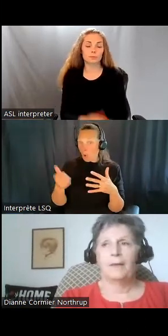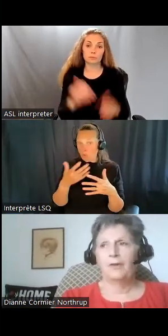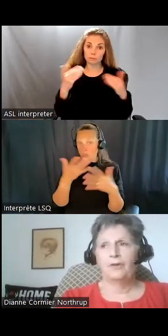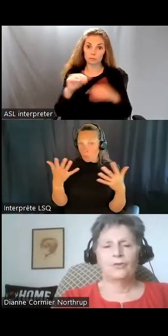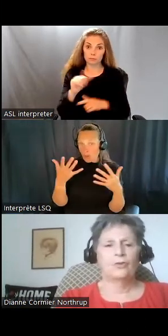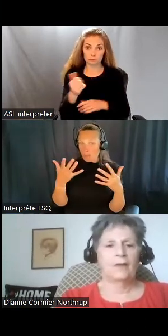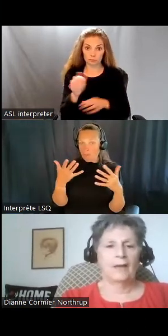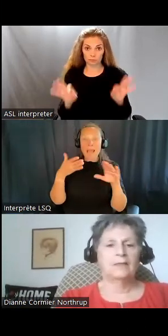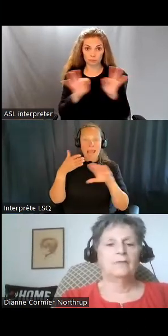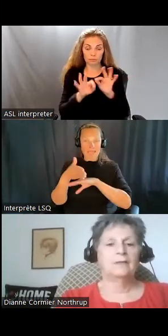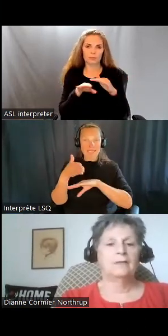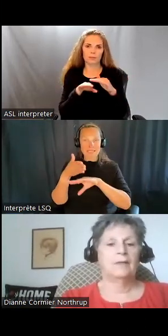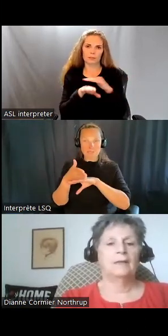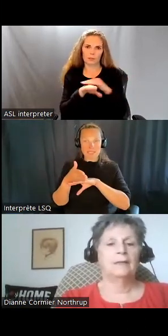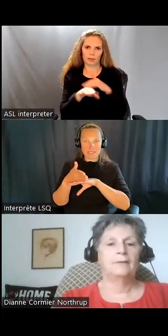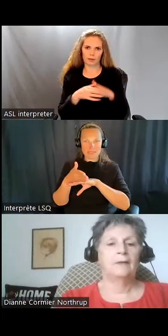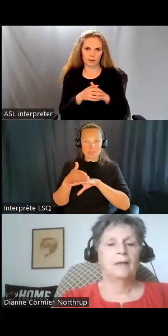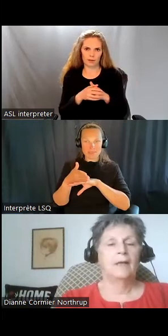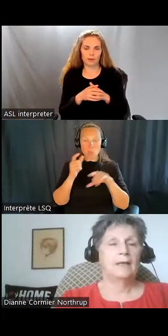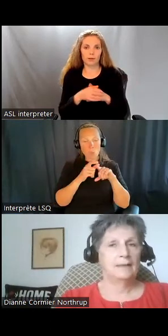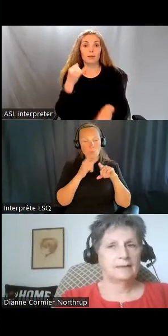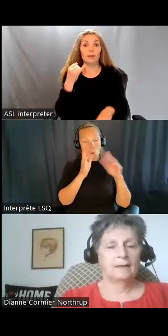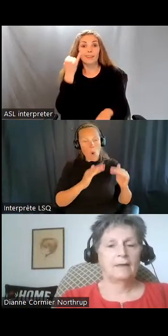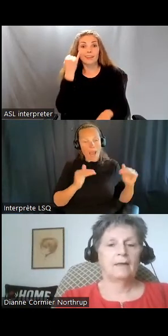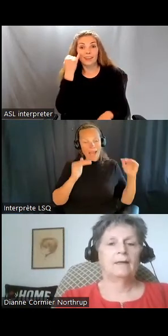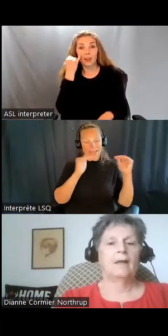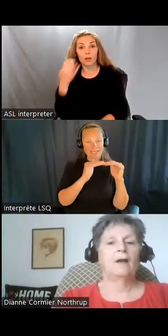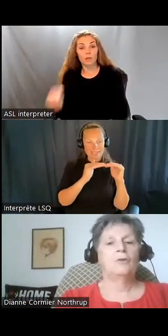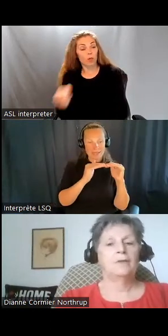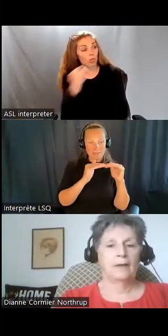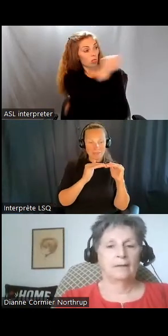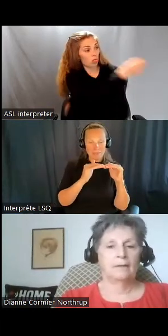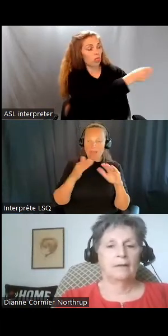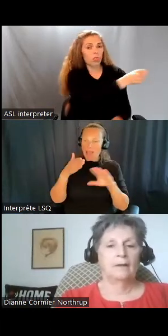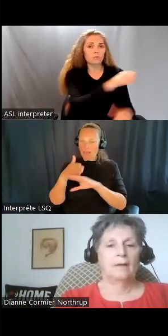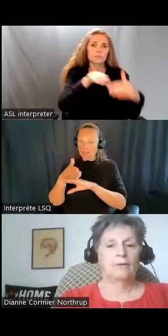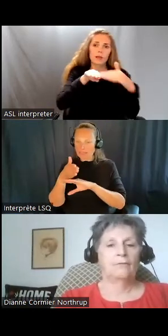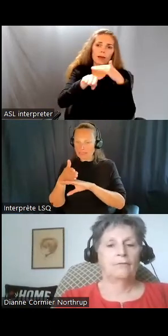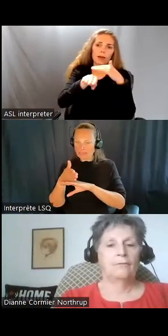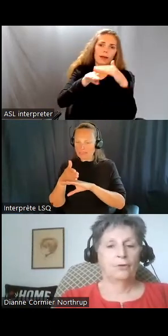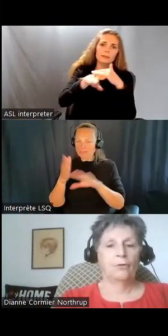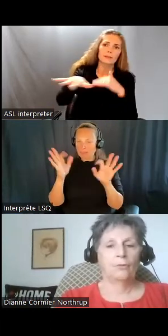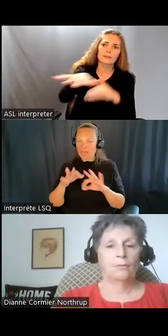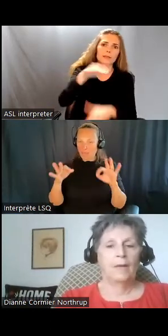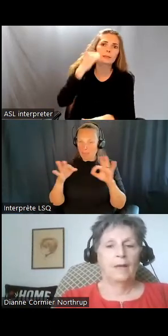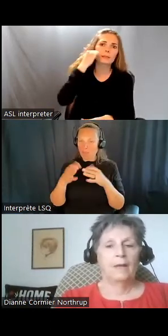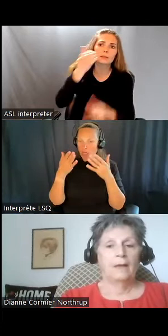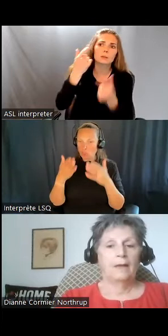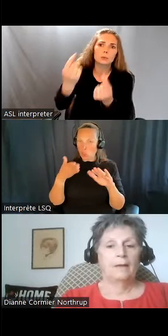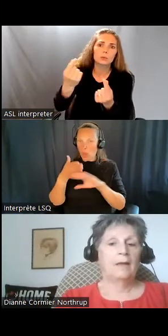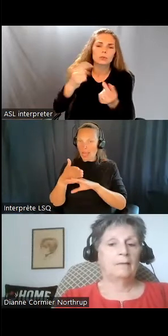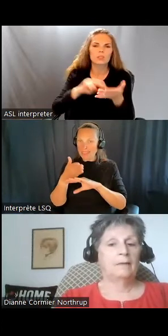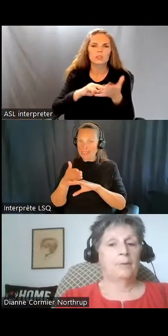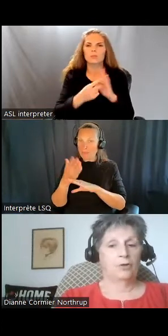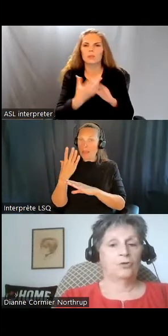Un logement est inclusif quand les obstacles aux activités de la vie quotidienne sont éliminés à l'intérieur et à l